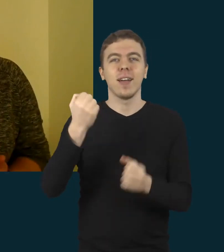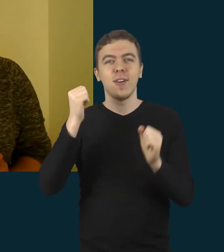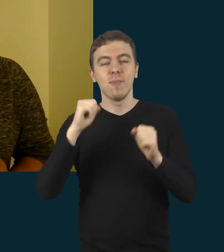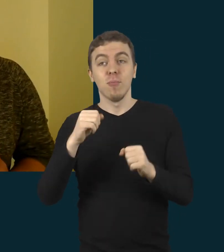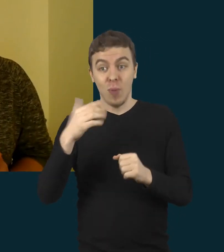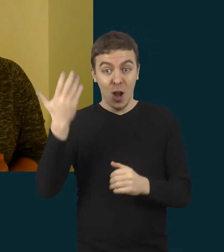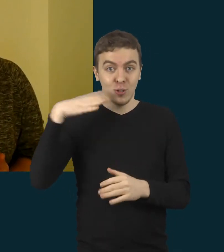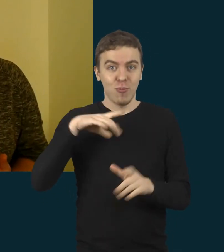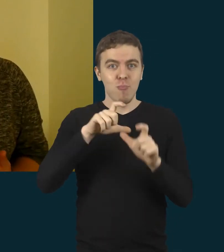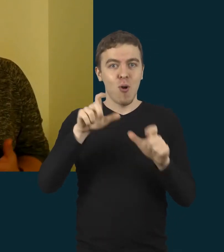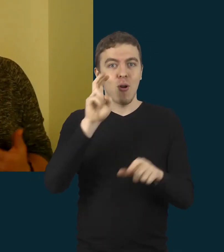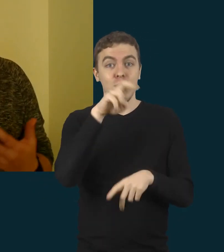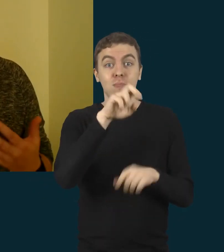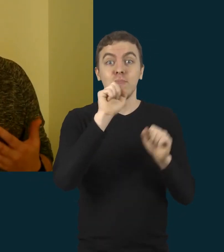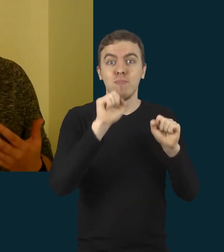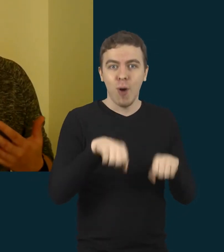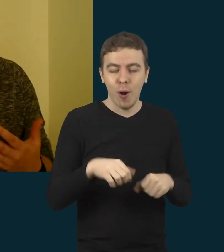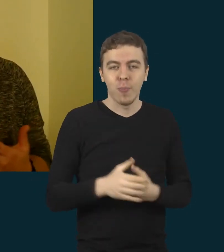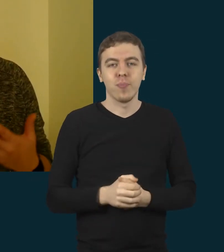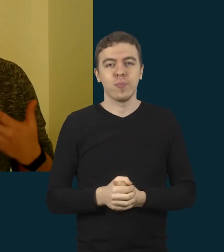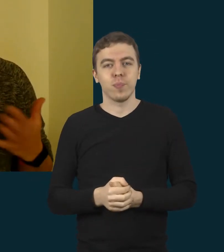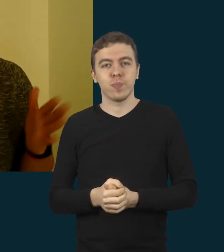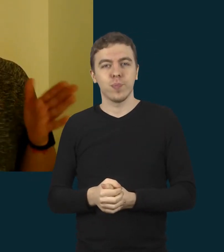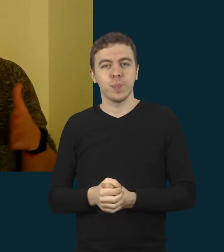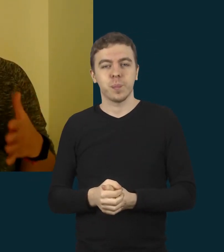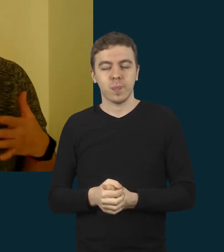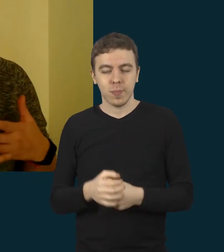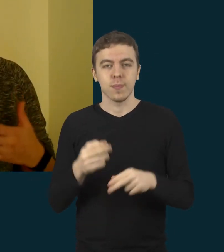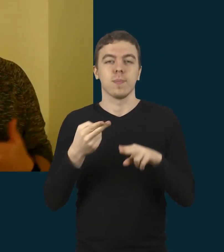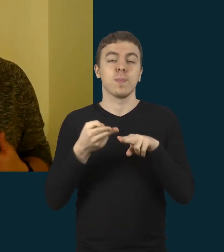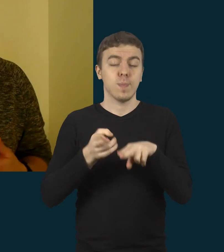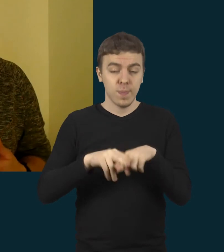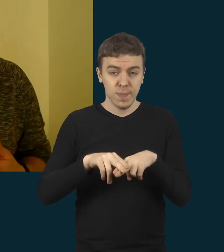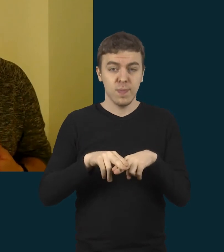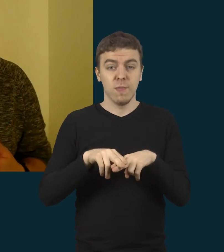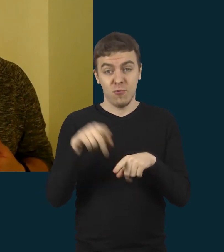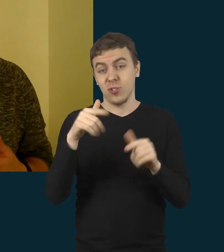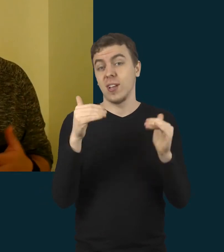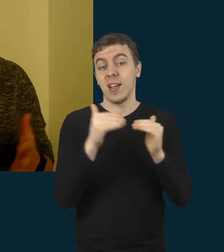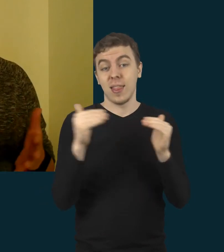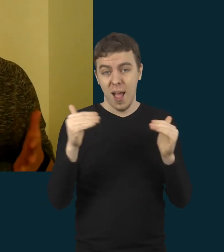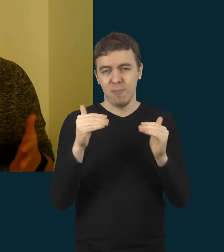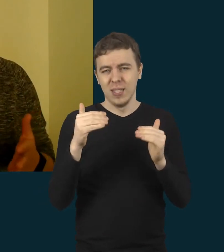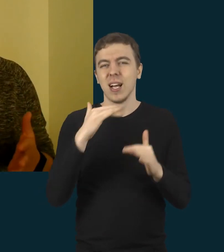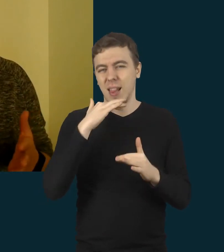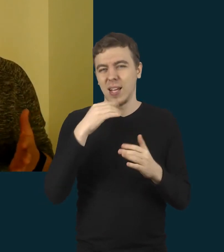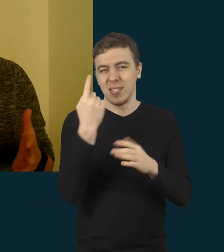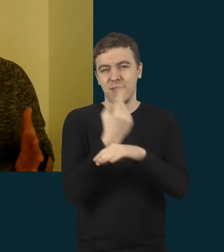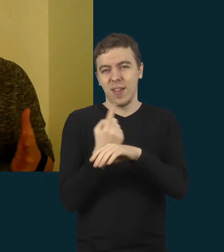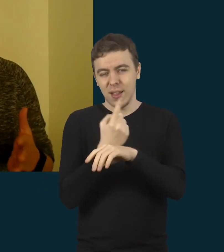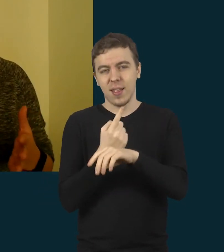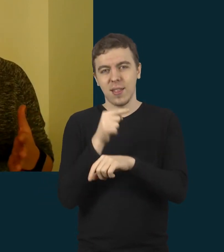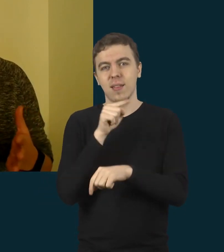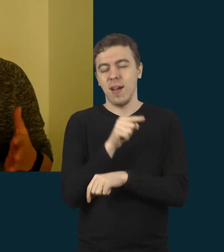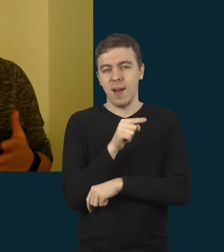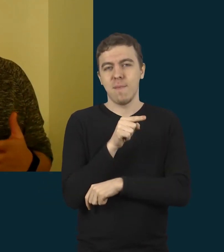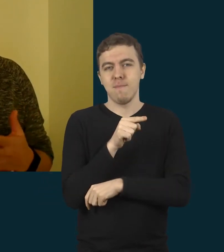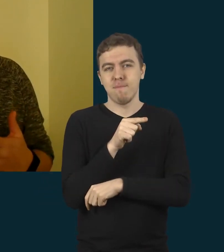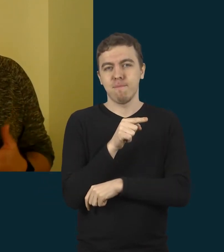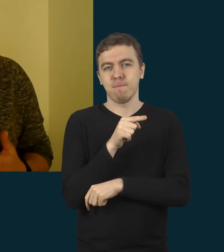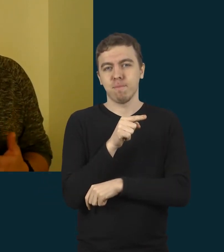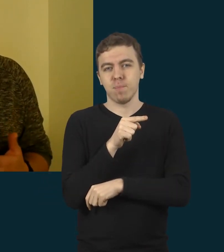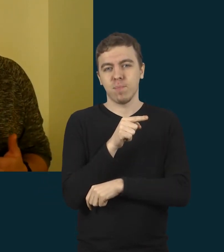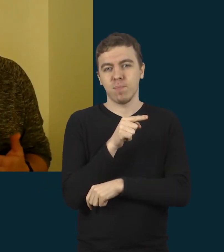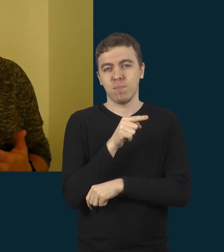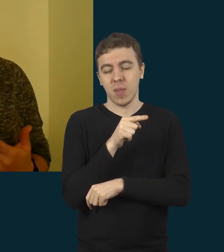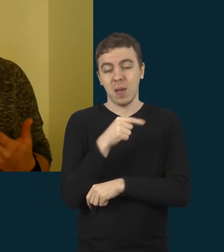eiti mokyklą. Tai tas etapas būtent šios klasės valandėlės metu buvo, mes